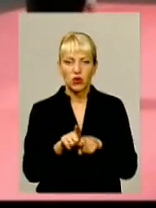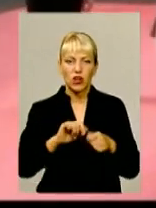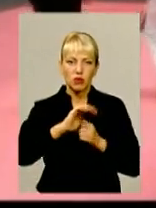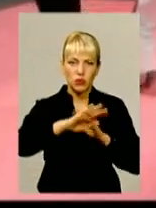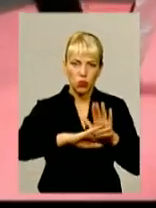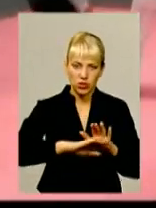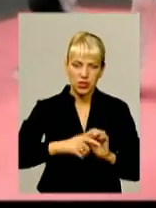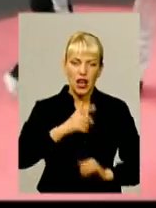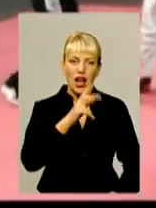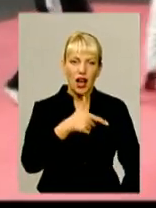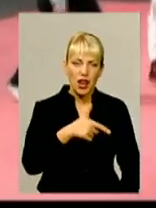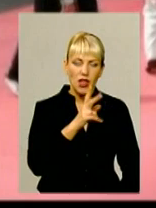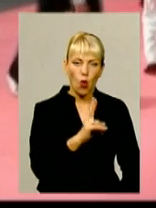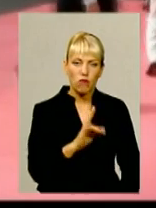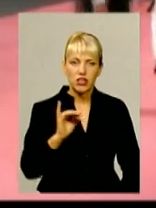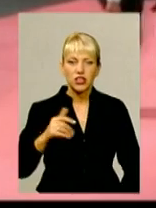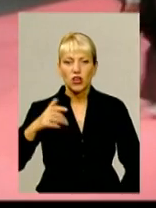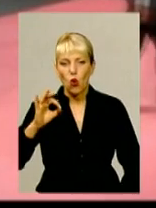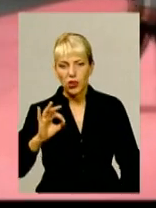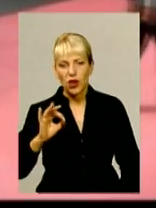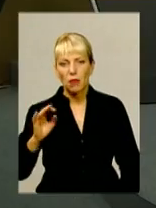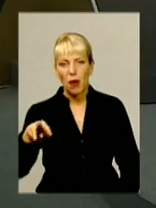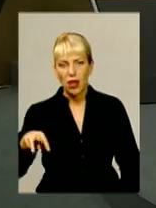-Подільського – Ганна Ковальчук та Олег Маматов.